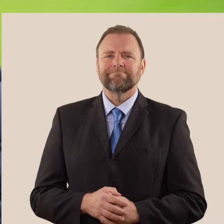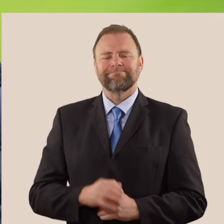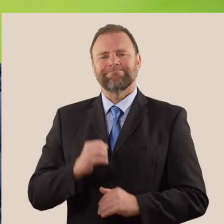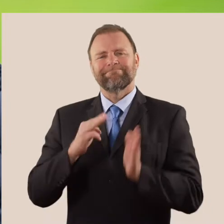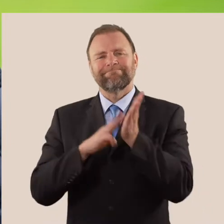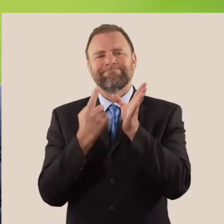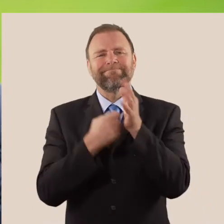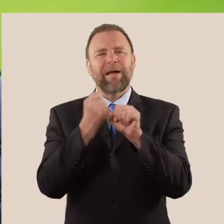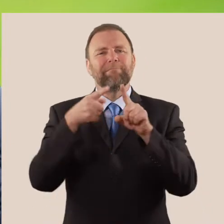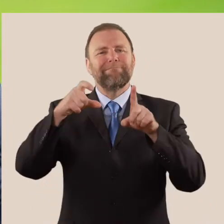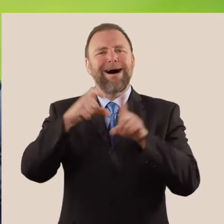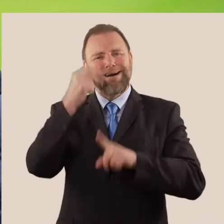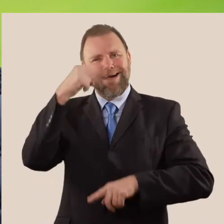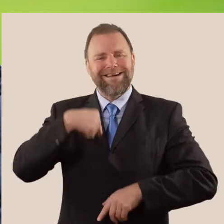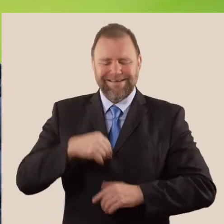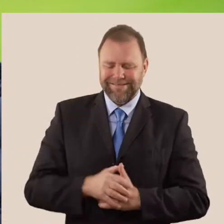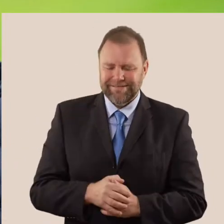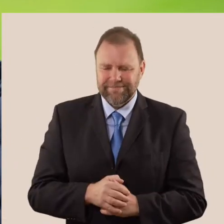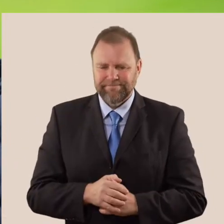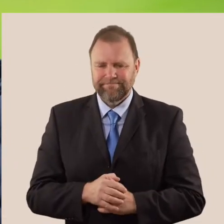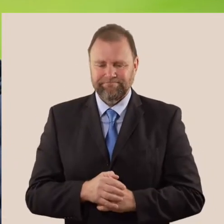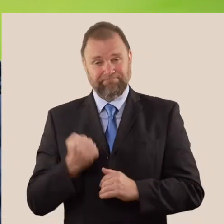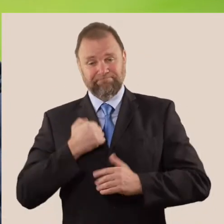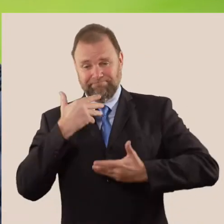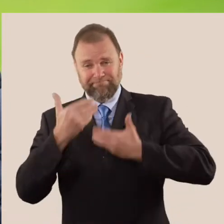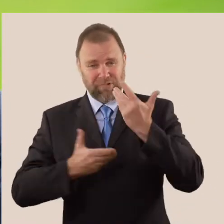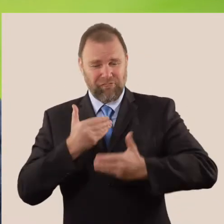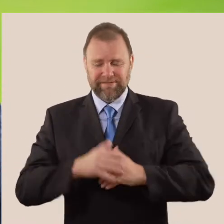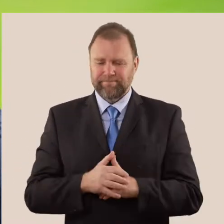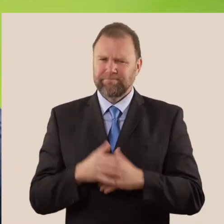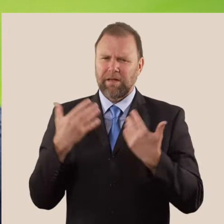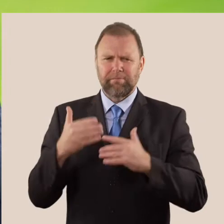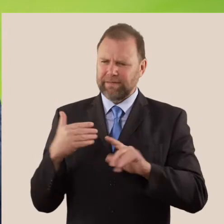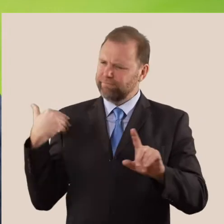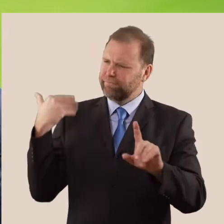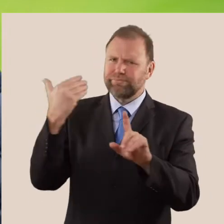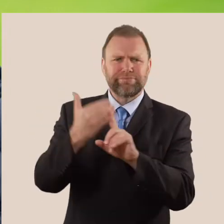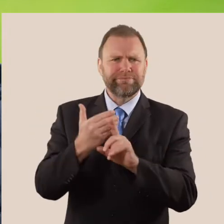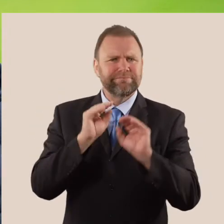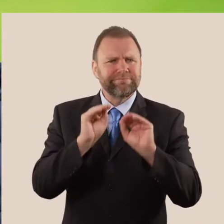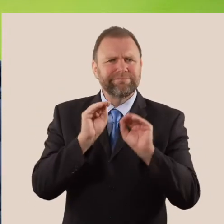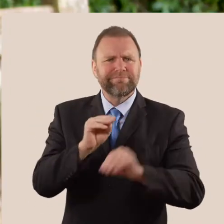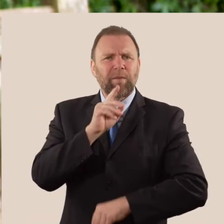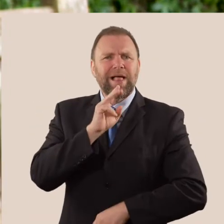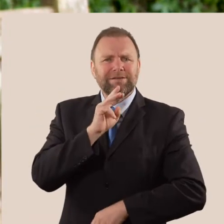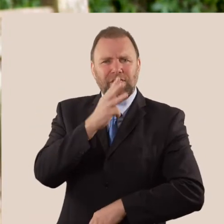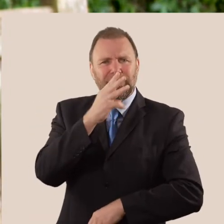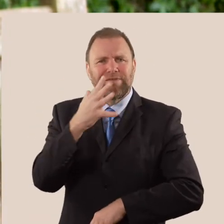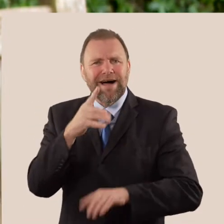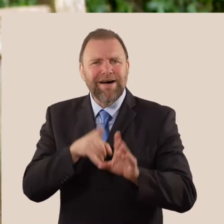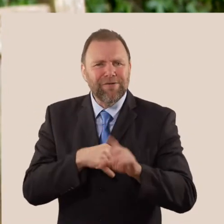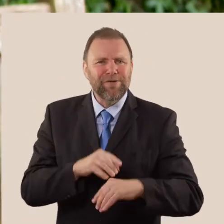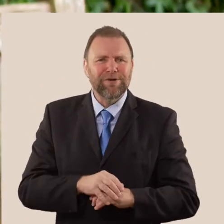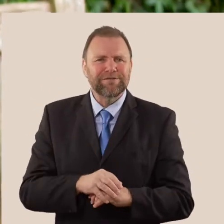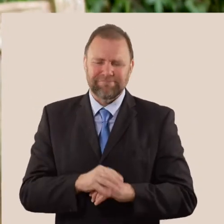Marged yw fenwy a dyma fy stori, BS1 a thrawes Gymraeg am 35 mlynedd cyn cael cyfle